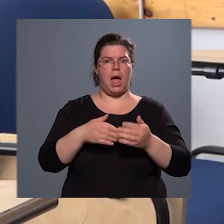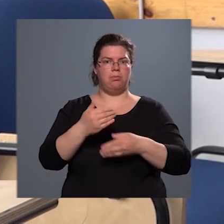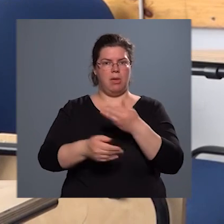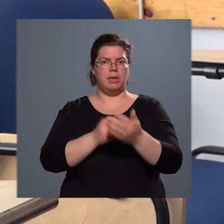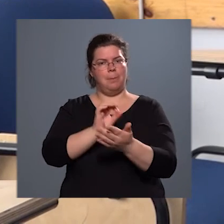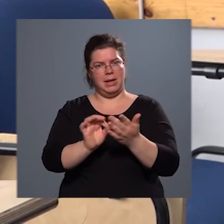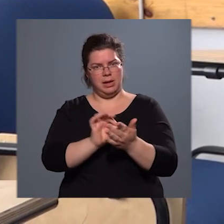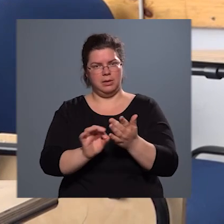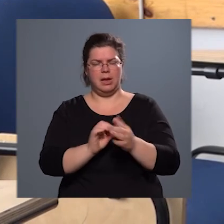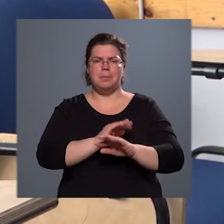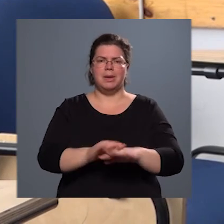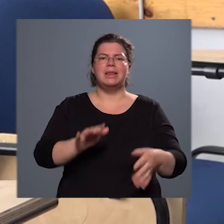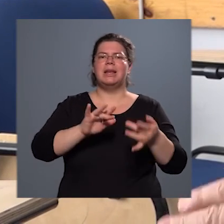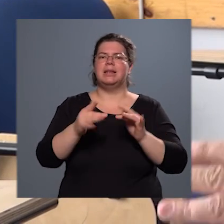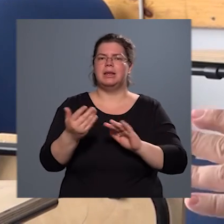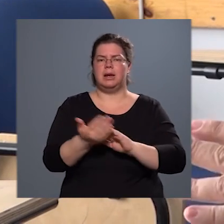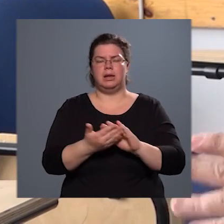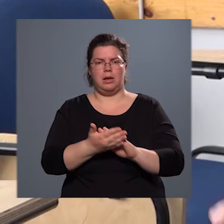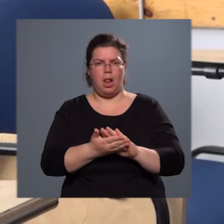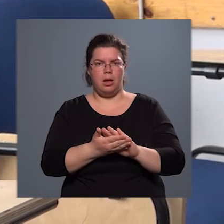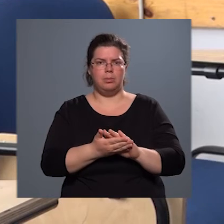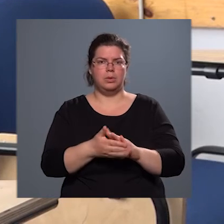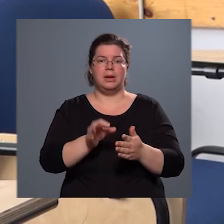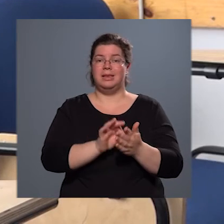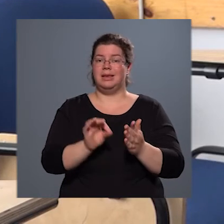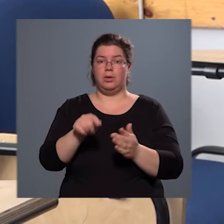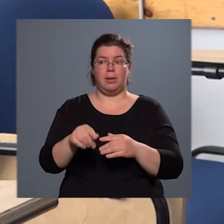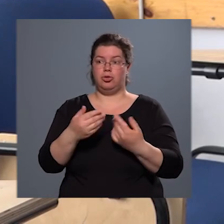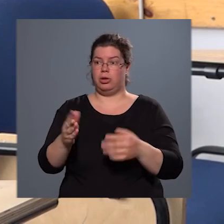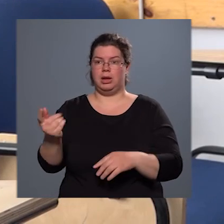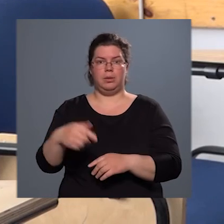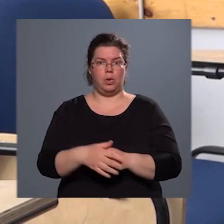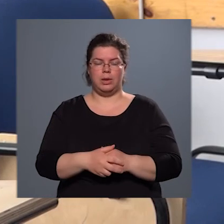minden internet alapon, tehát az irodában nem jöhet be senki,